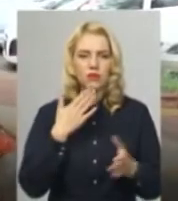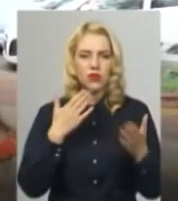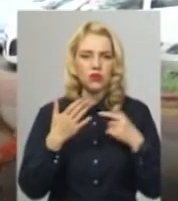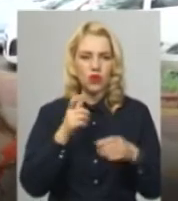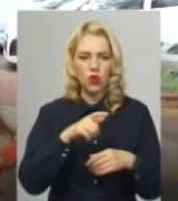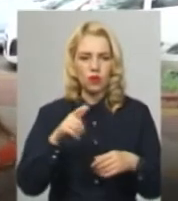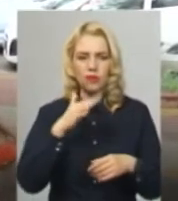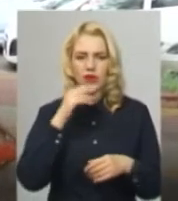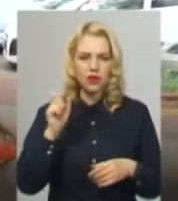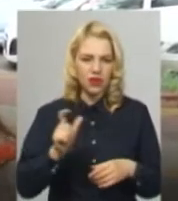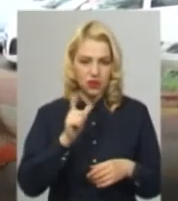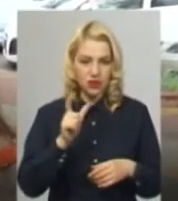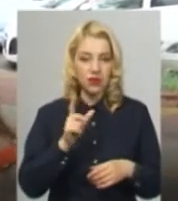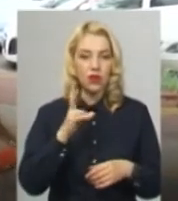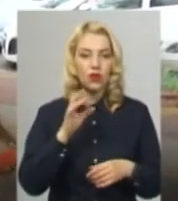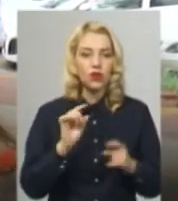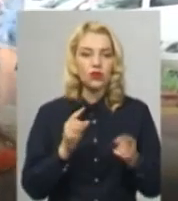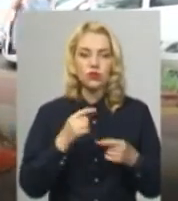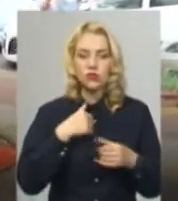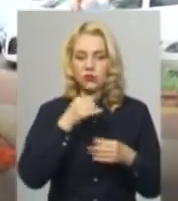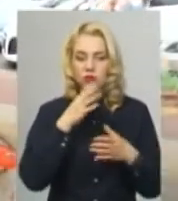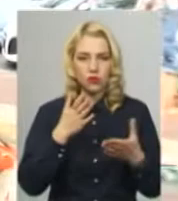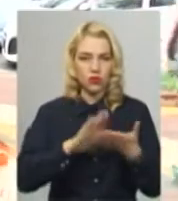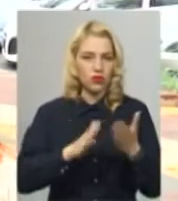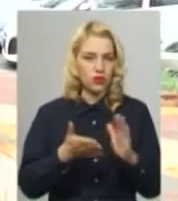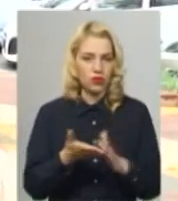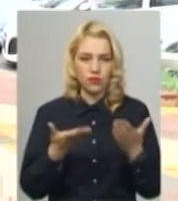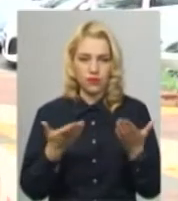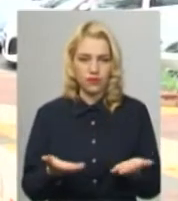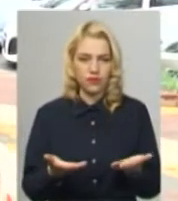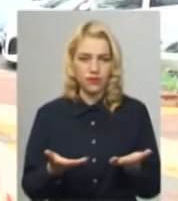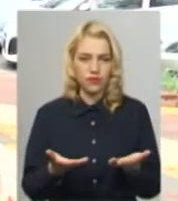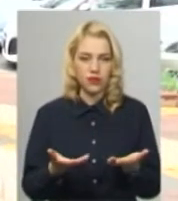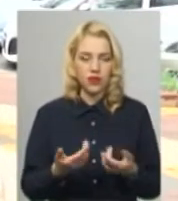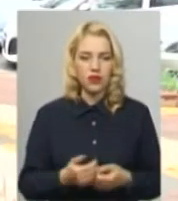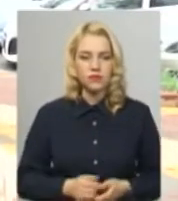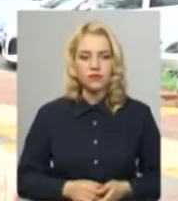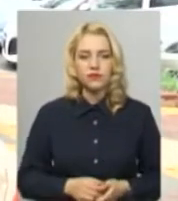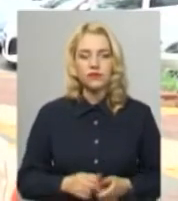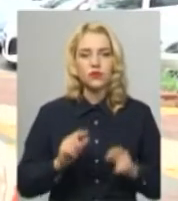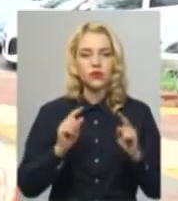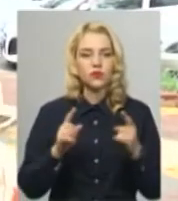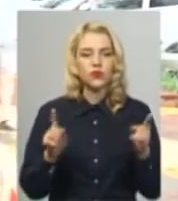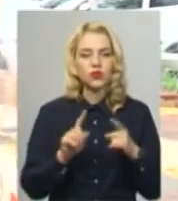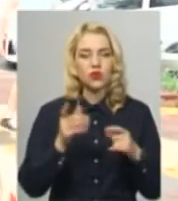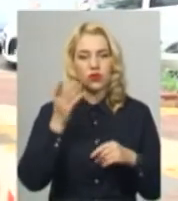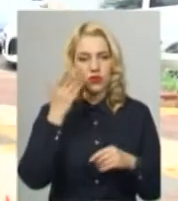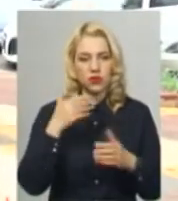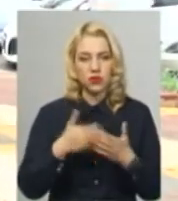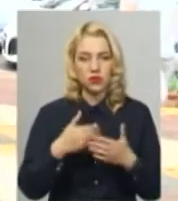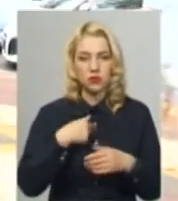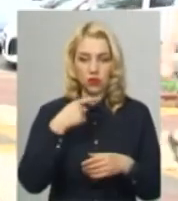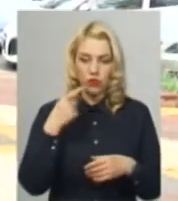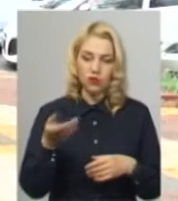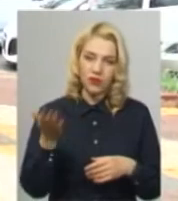неодноразово спілкувалися. Але чомусь ми не можемо з ними дійти до якогось точки з перекосновення. Тому що, коли ми говоримо,